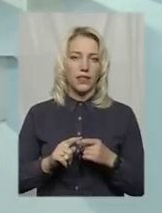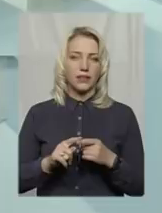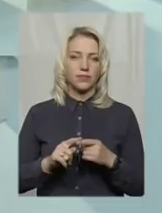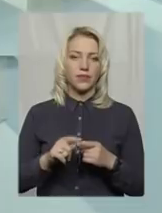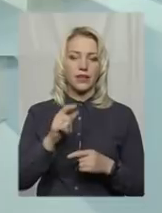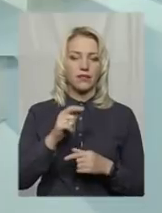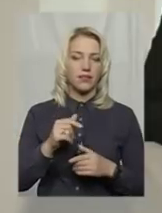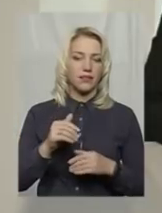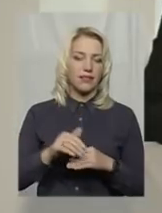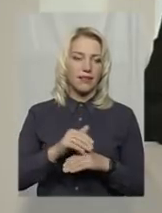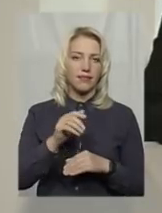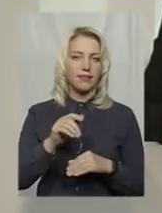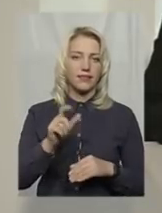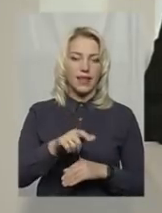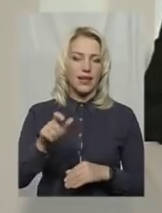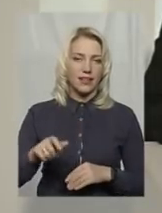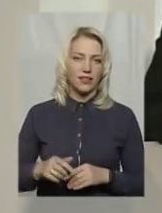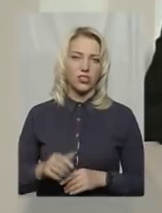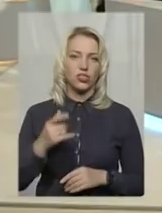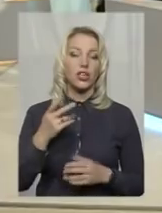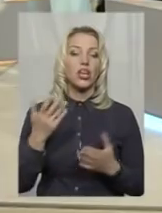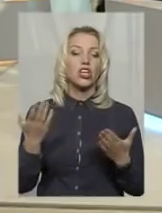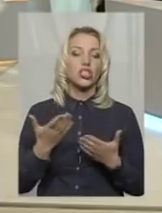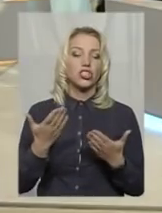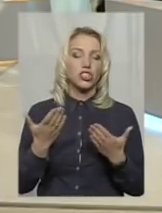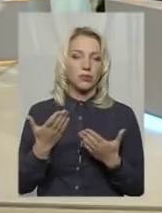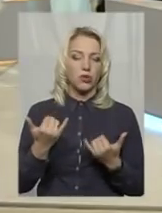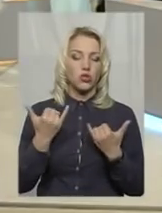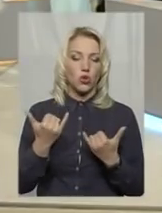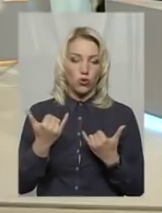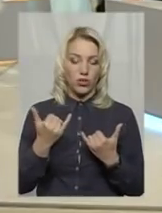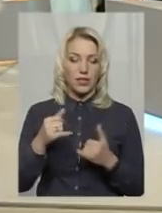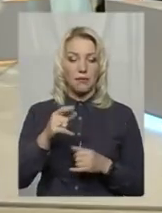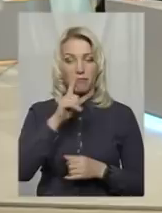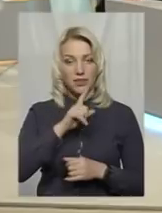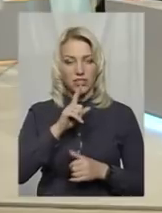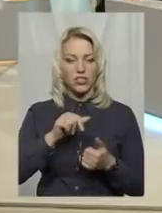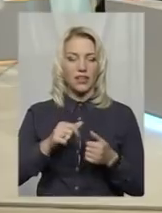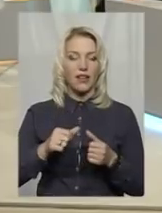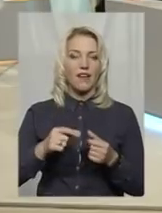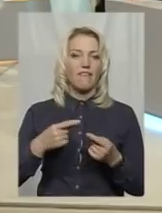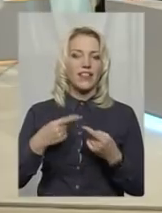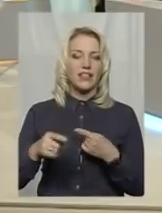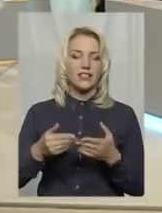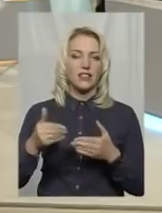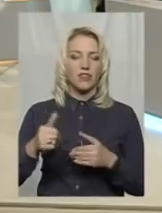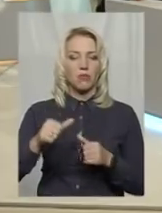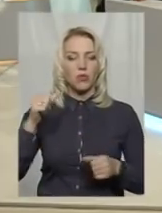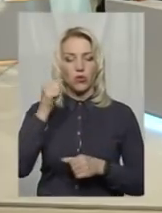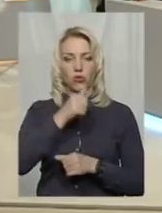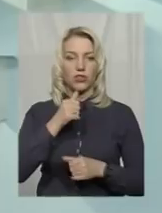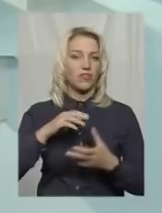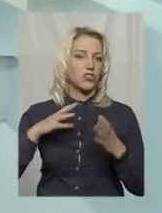Отже, чим цьогорічний місячник відрізняється від минулорічного? В цілому місячник не